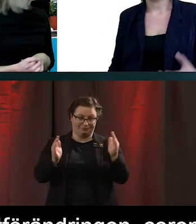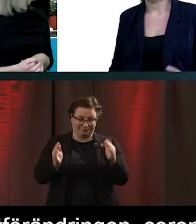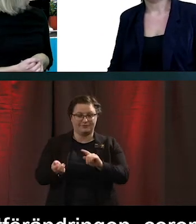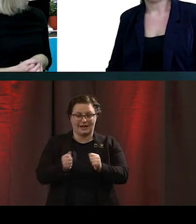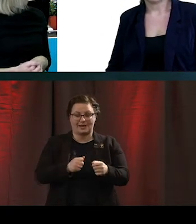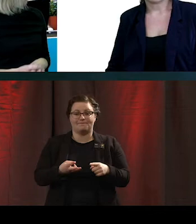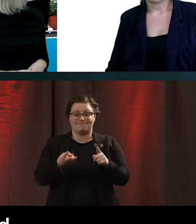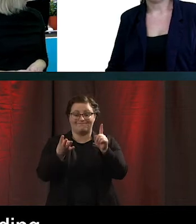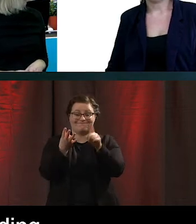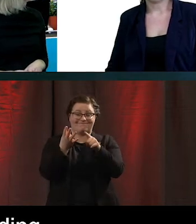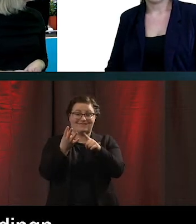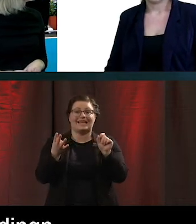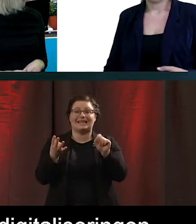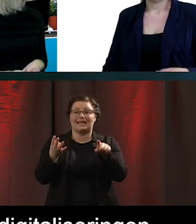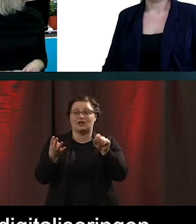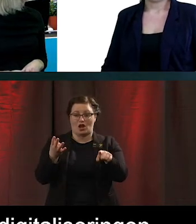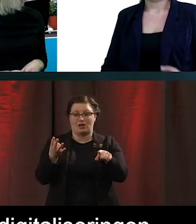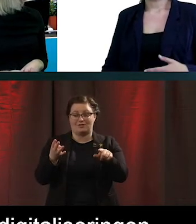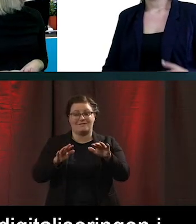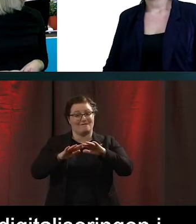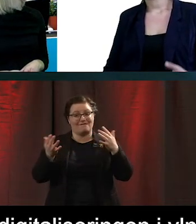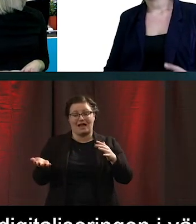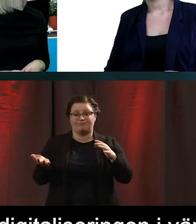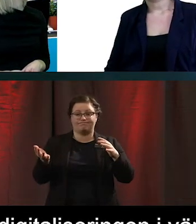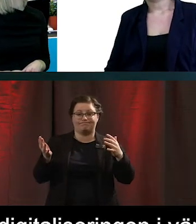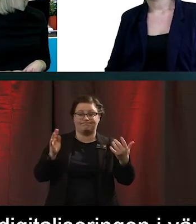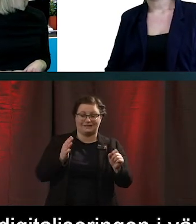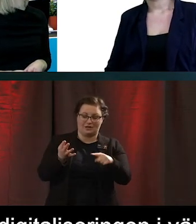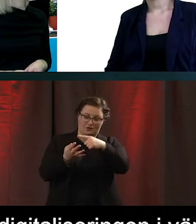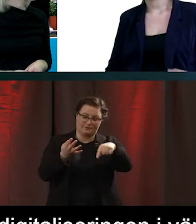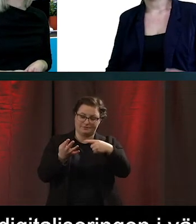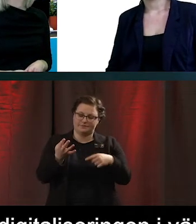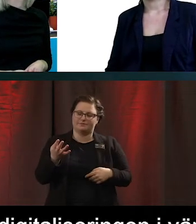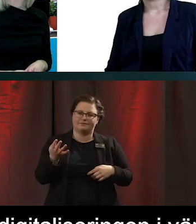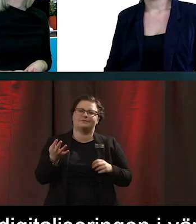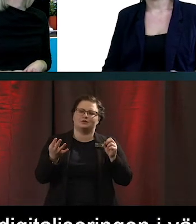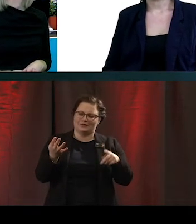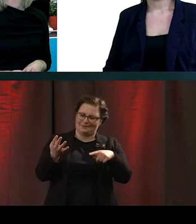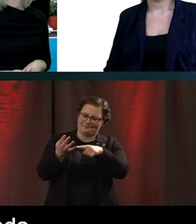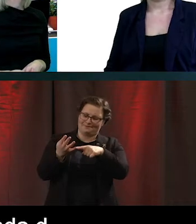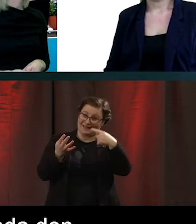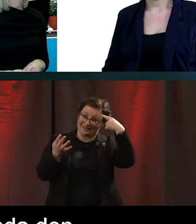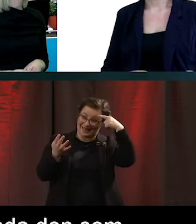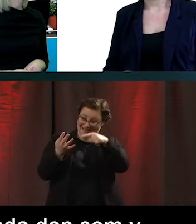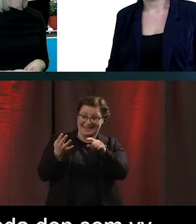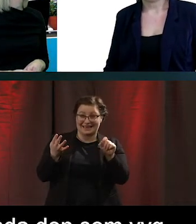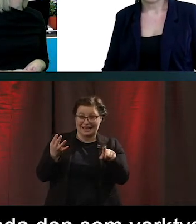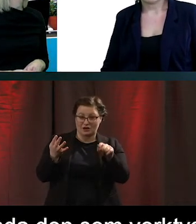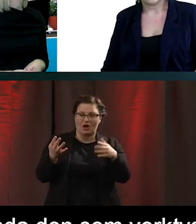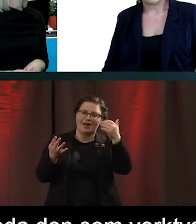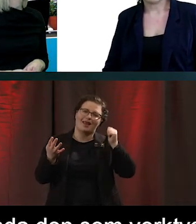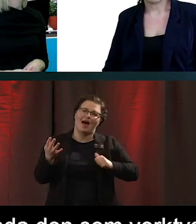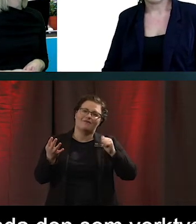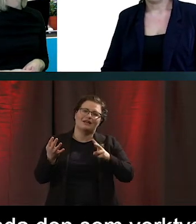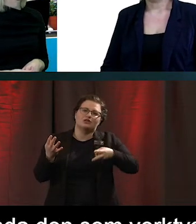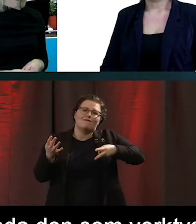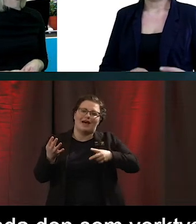förändras och bli digitaliserad. Och tänker man på digitaliseringen så kan man ju också använda den som verktyg i de andra förändringarna.